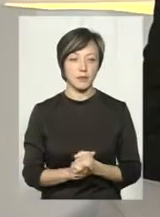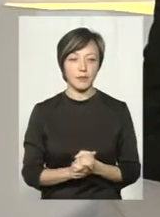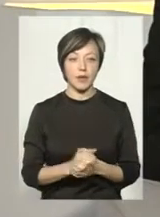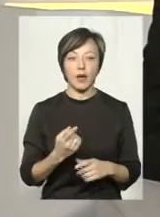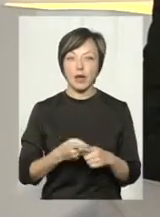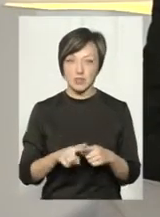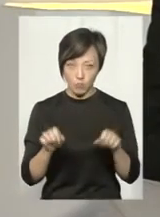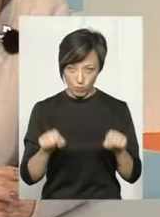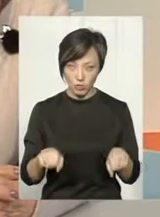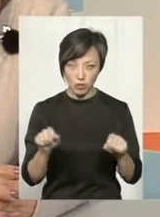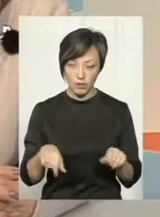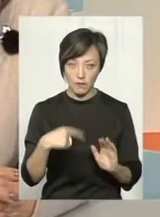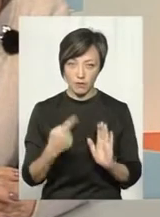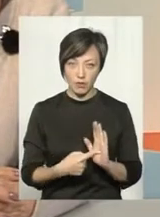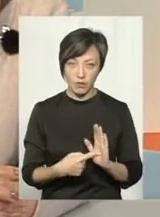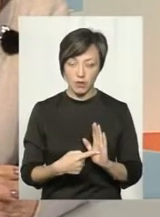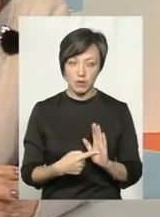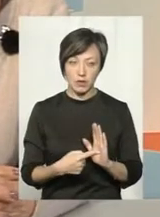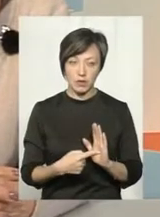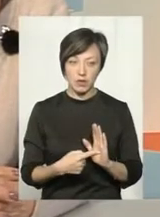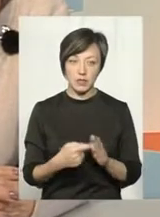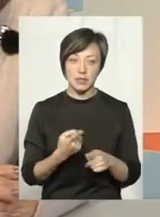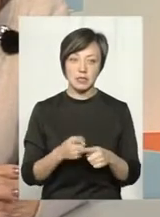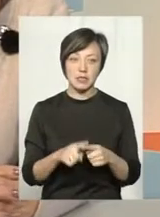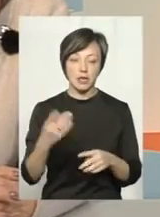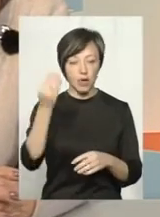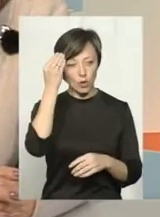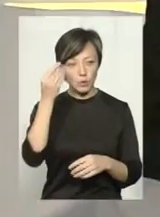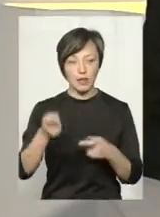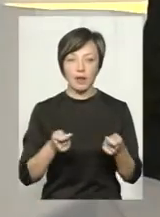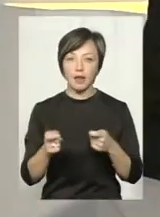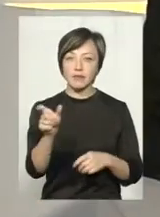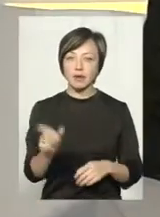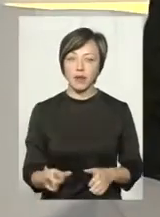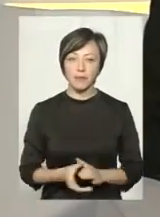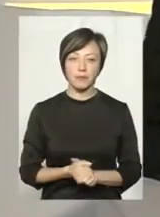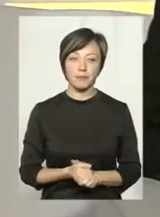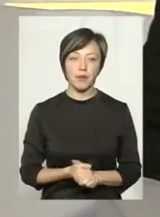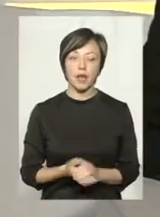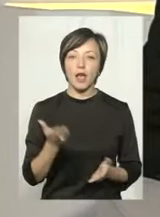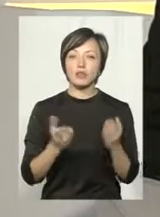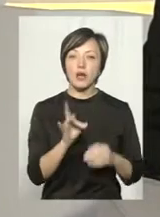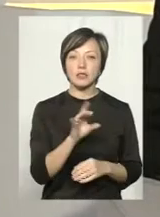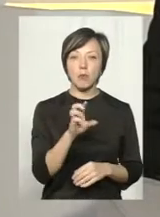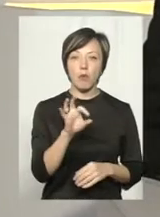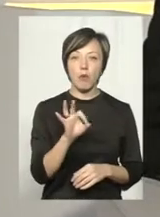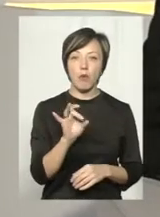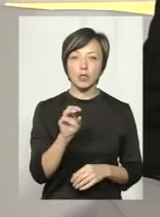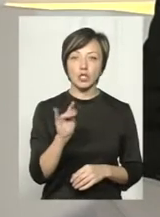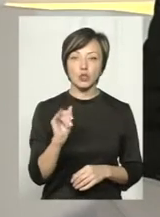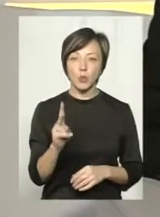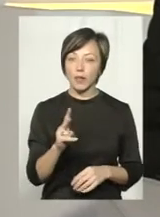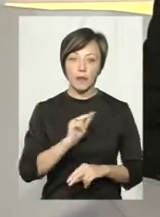можливо також? Це розгляд керівника. Якщо ж Раїса Бортнічук не працюватиме